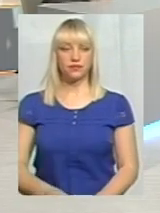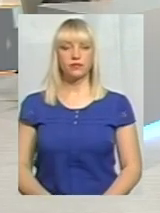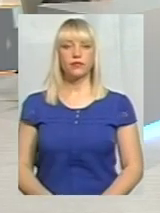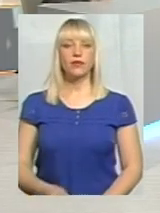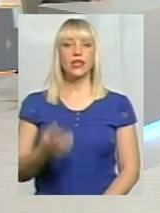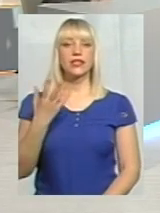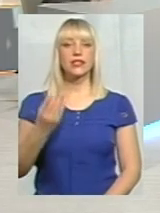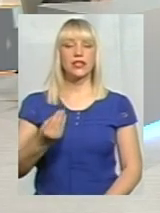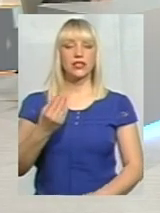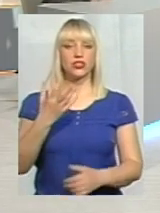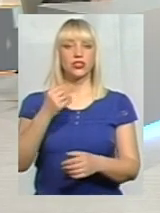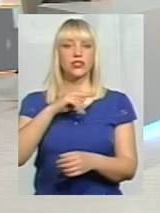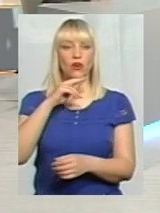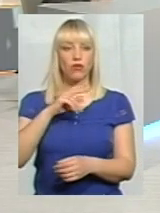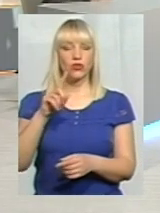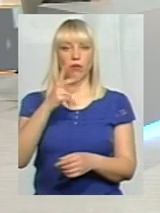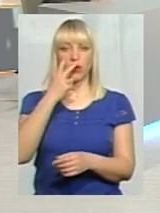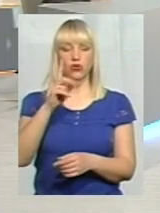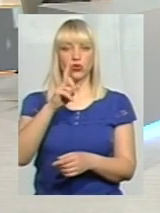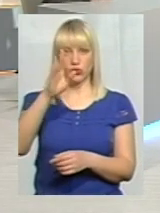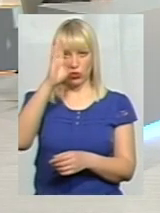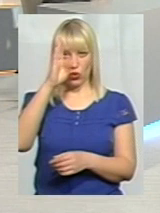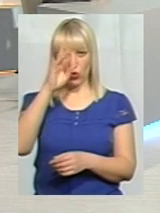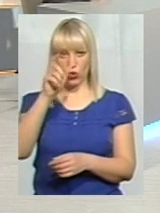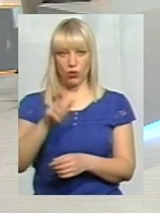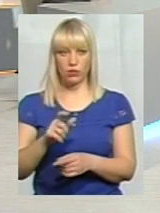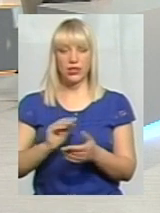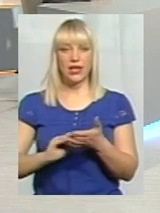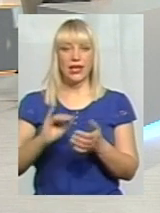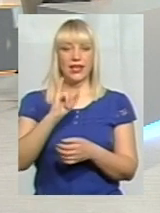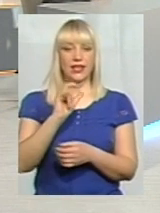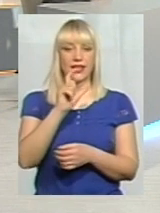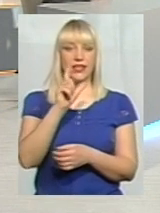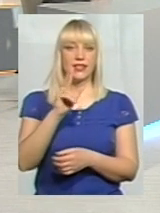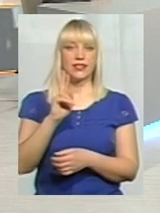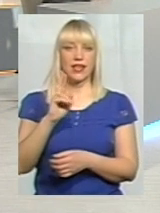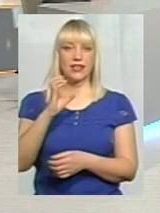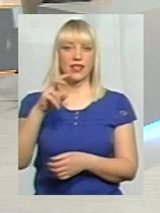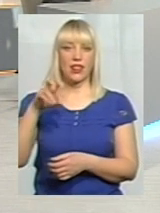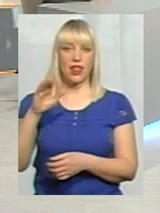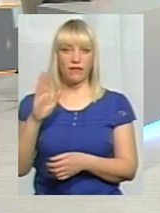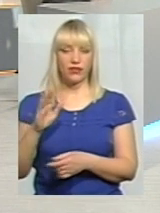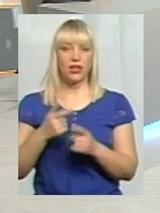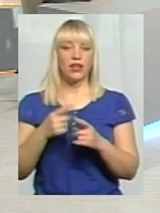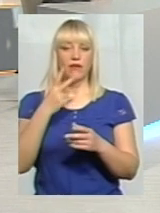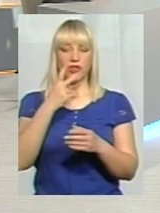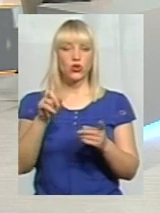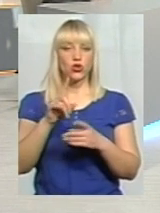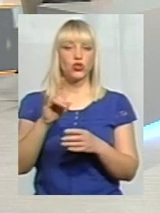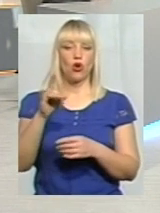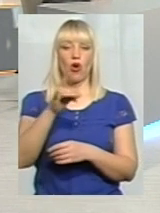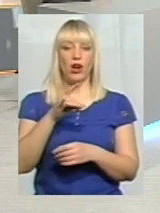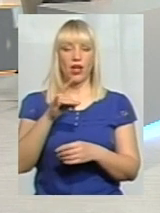зауважу, тому що бачу, що хлопець, написано «місто Ізаслав», але я так розумію, що це з району, ну, село не вказане.